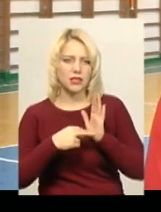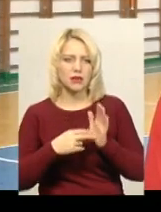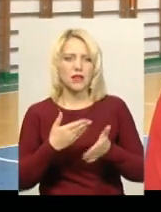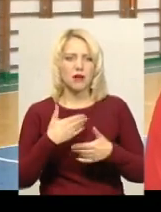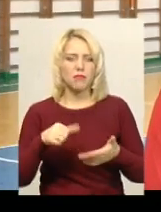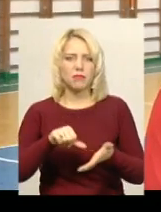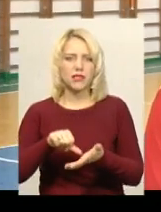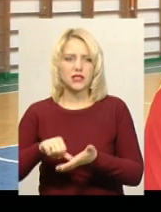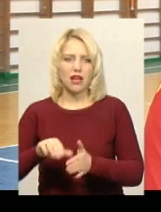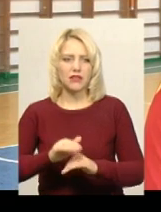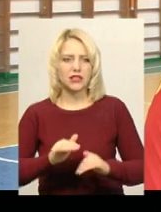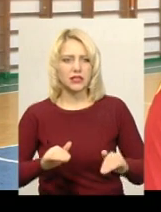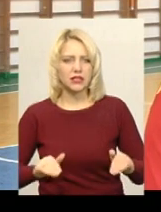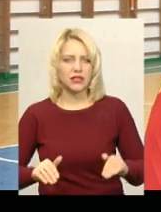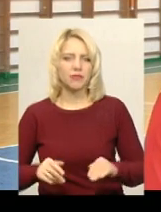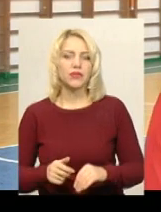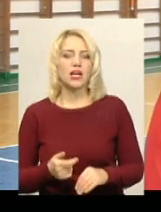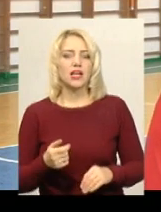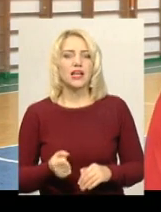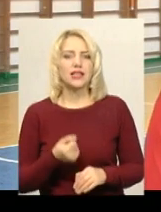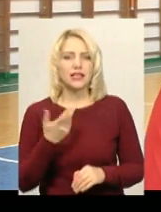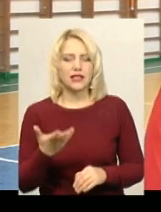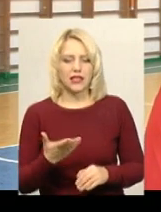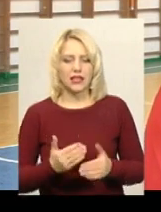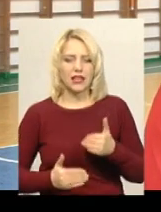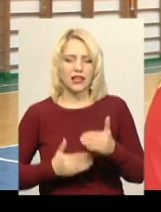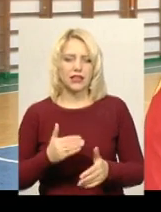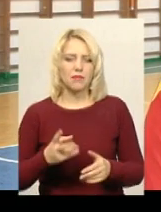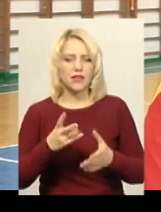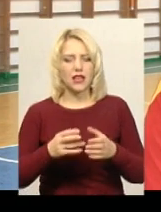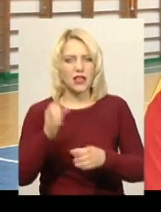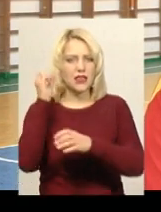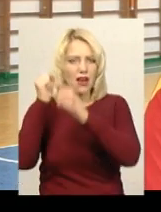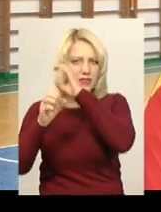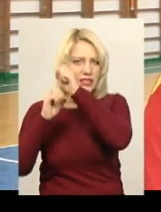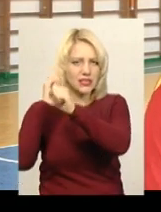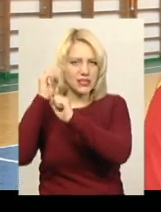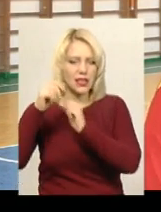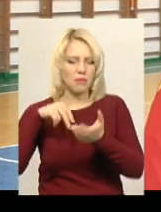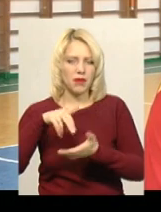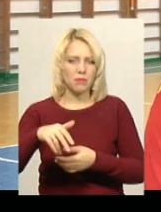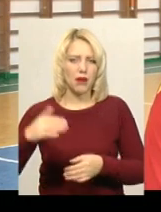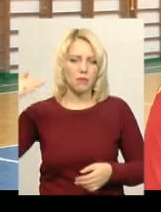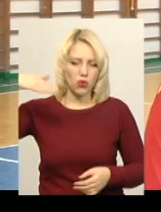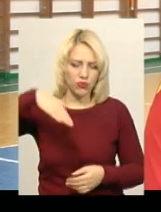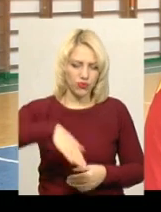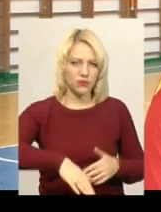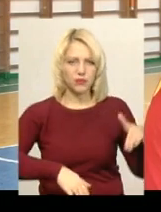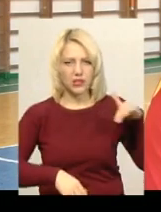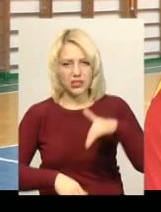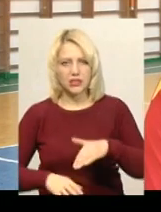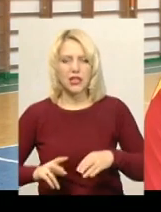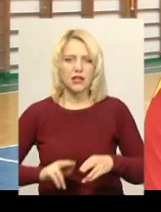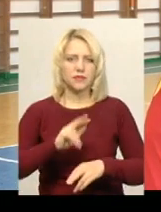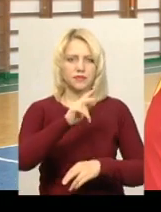представили дітям декілька етапів, це навісні переправи, круто похилів вгору та вниз, вертикальні спуски та